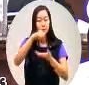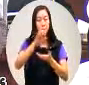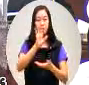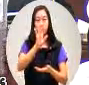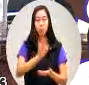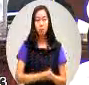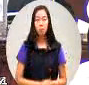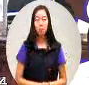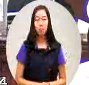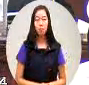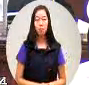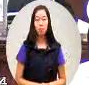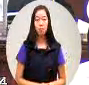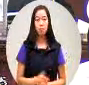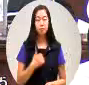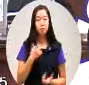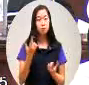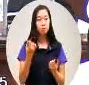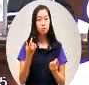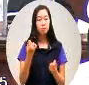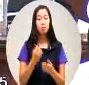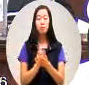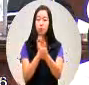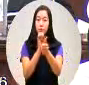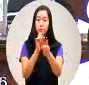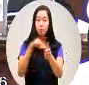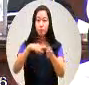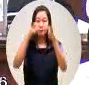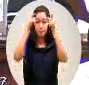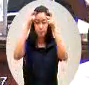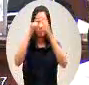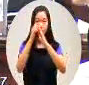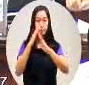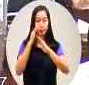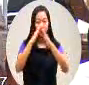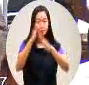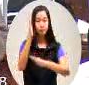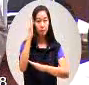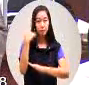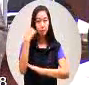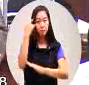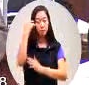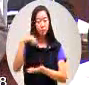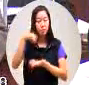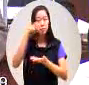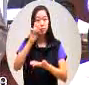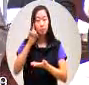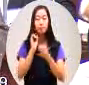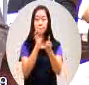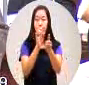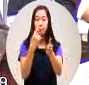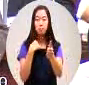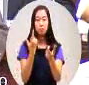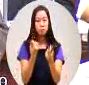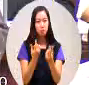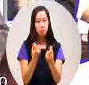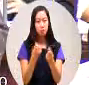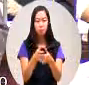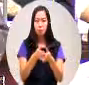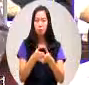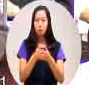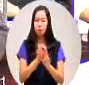过程之中那我也表达高雄市政府的意见我们认为这个要充分要跟地方